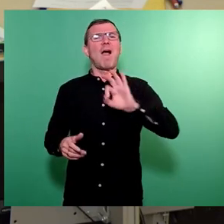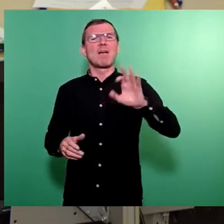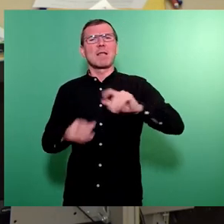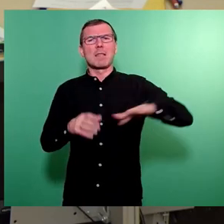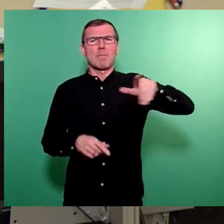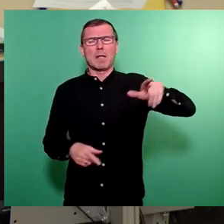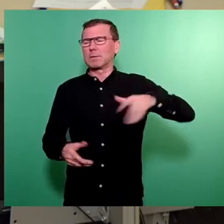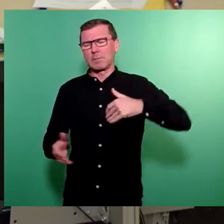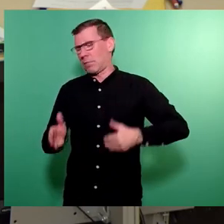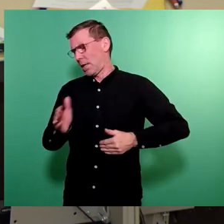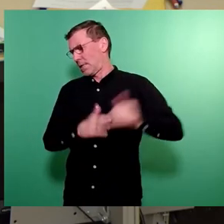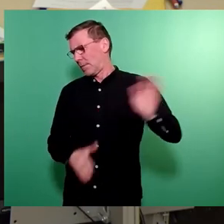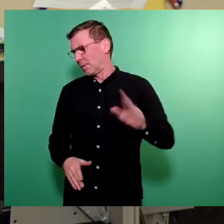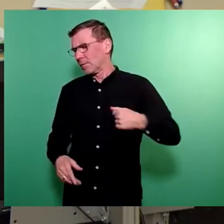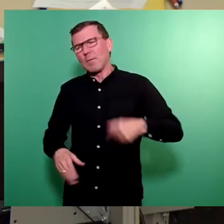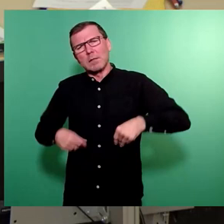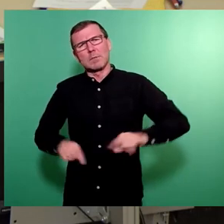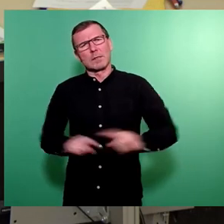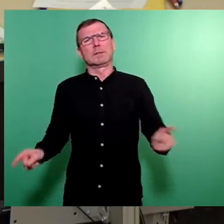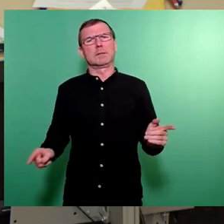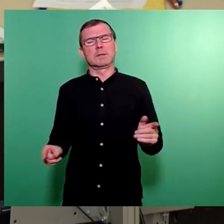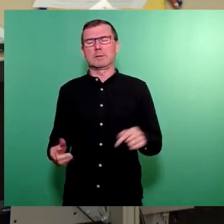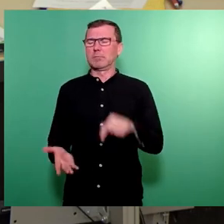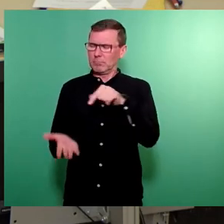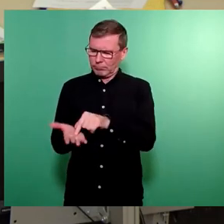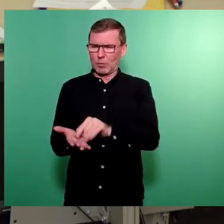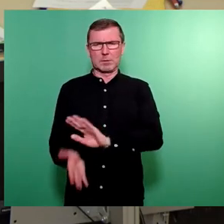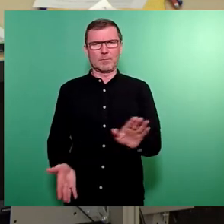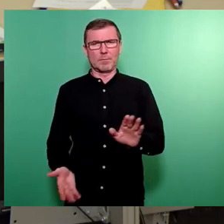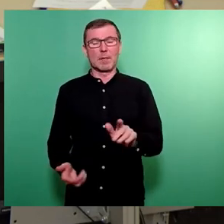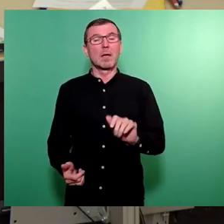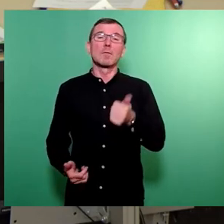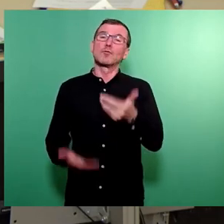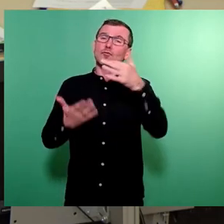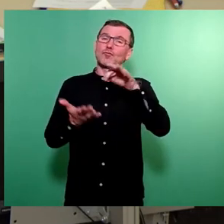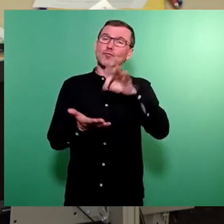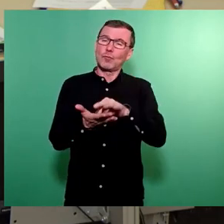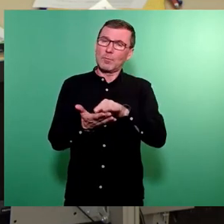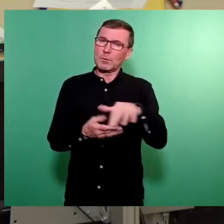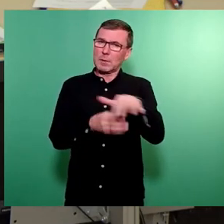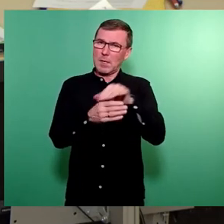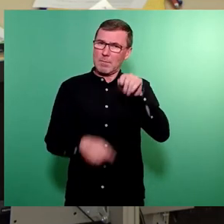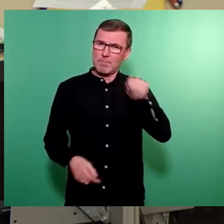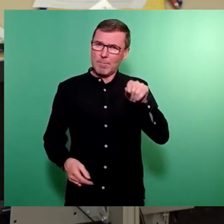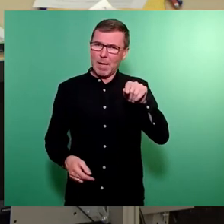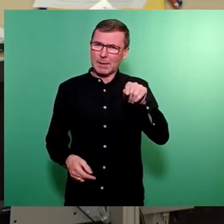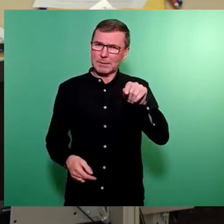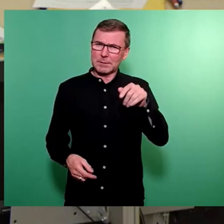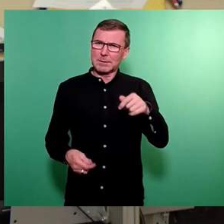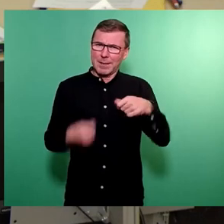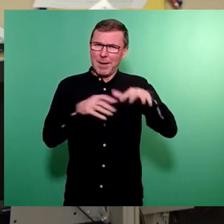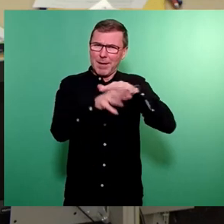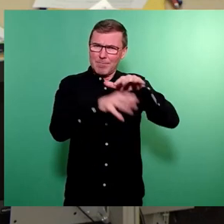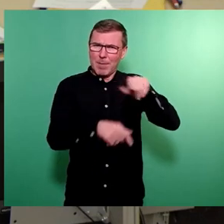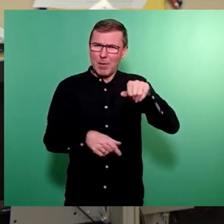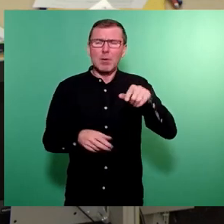AfD einfach in Zukunft auch nicht mitmachen. Das sei hier gesagt. Besonderer Schwerpunkt in dem Bereich, wo ich gerade bin, ist natürlich auch